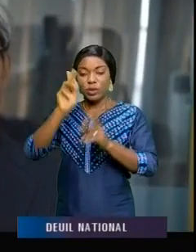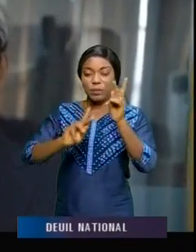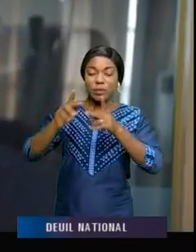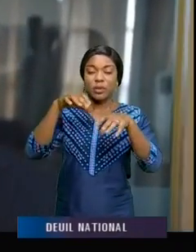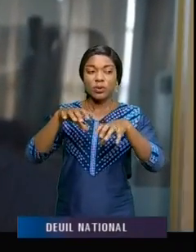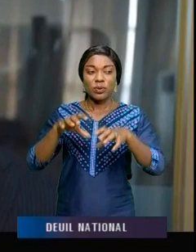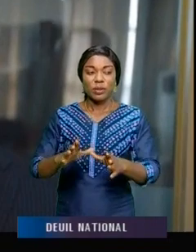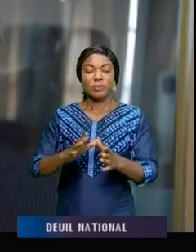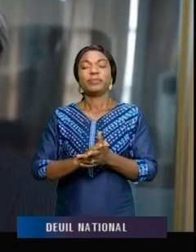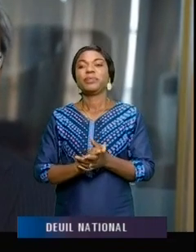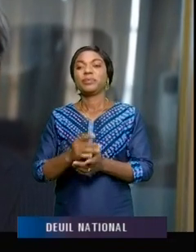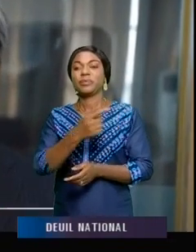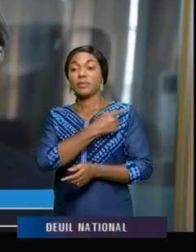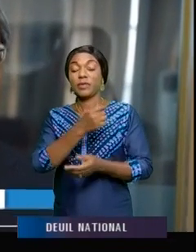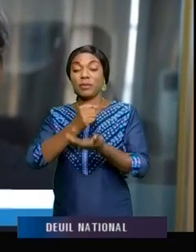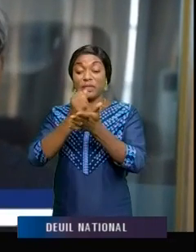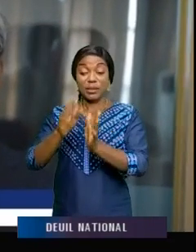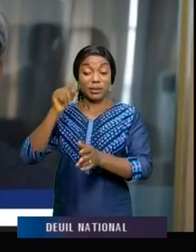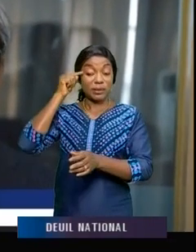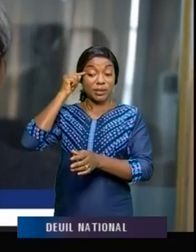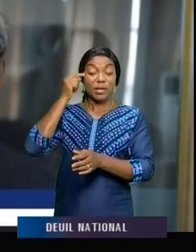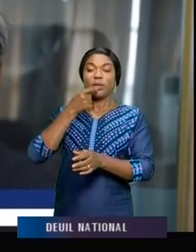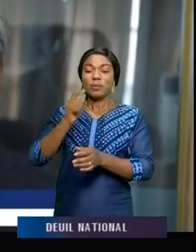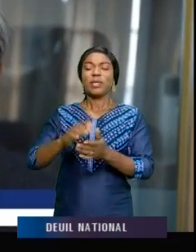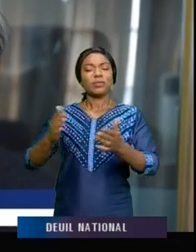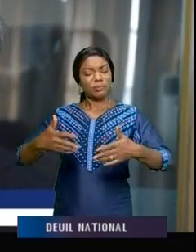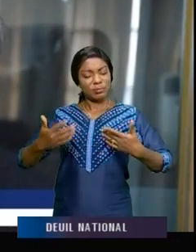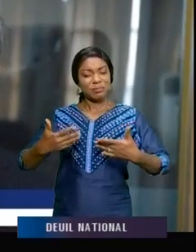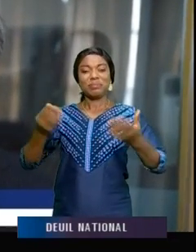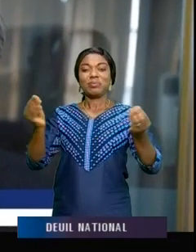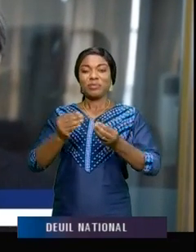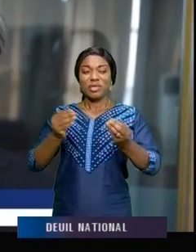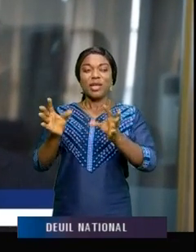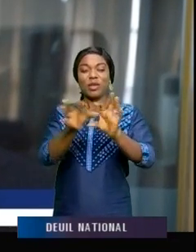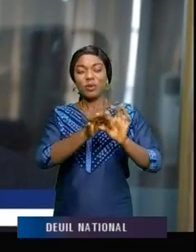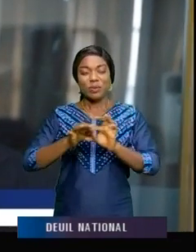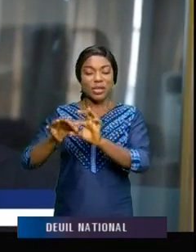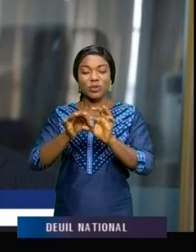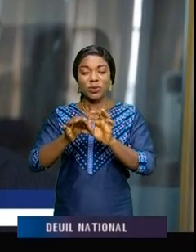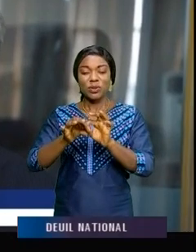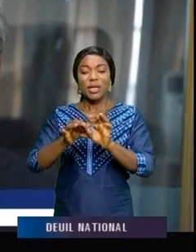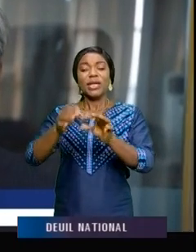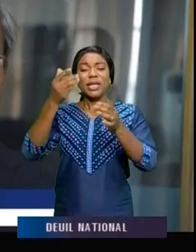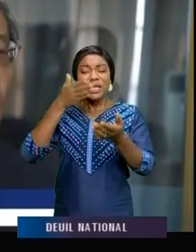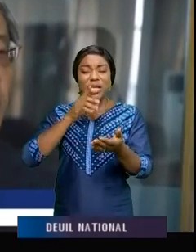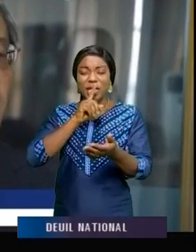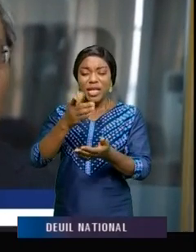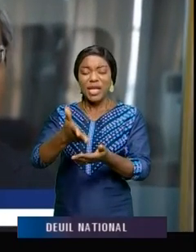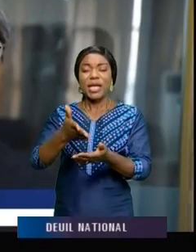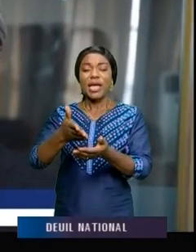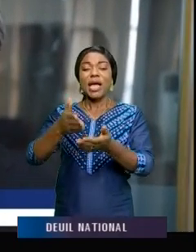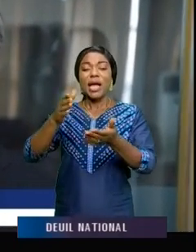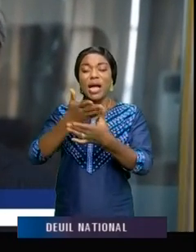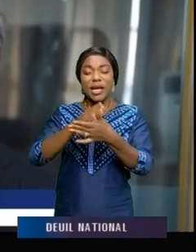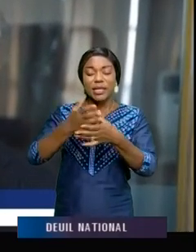très content que nous avons parlé très franchement de la coopération qui existe entre le Congo et le Japon. Et on va travailler